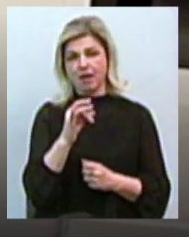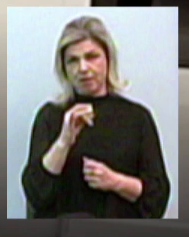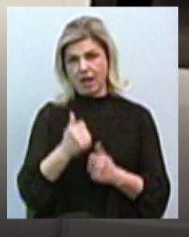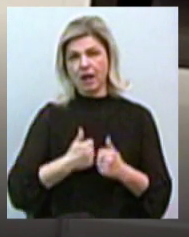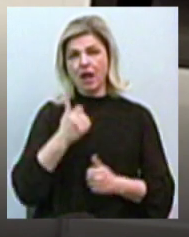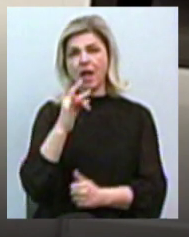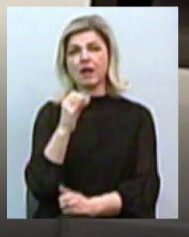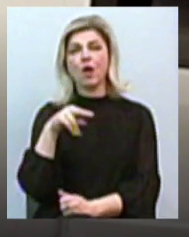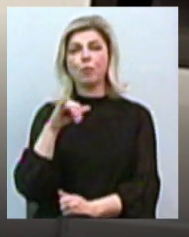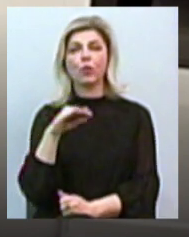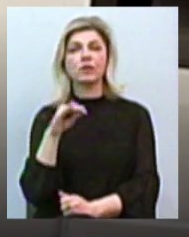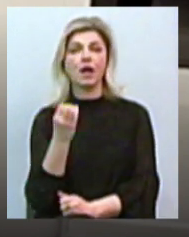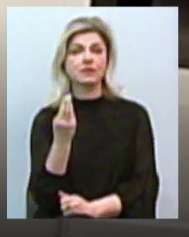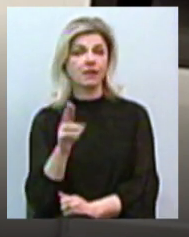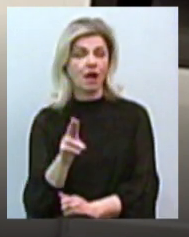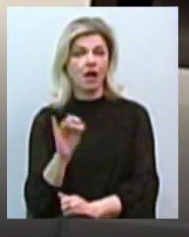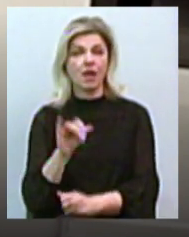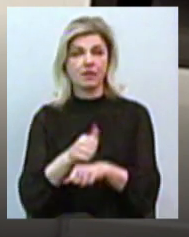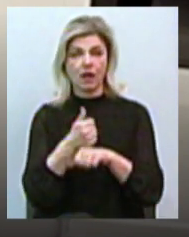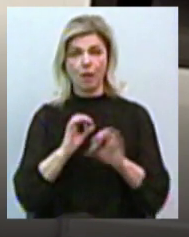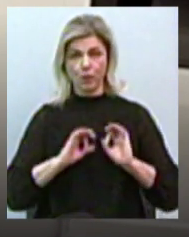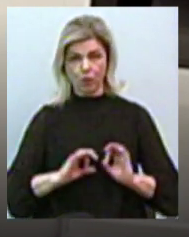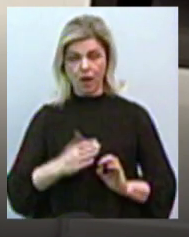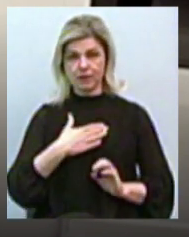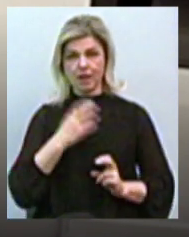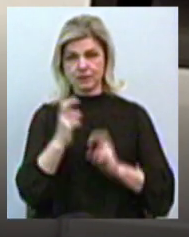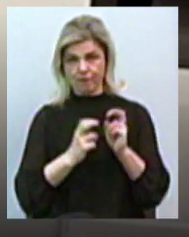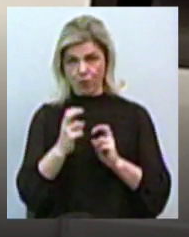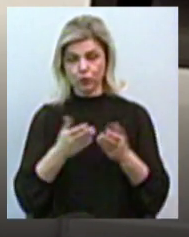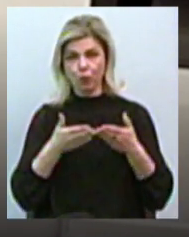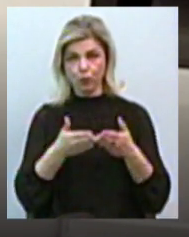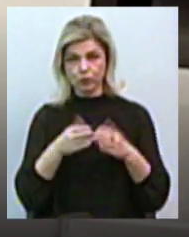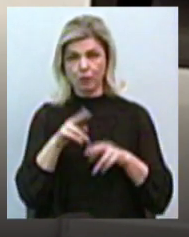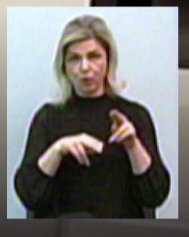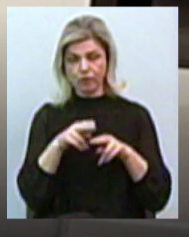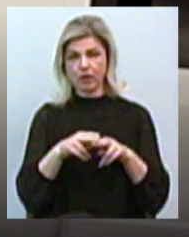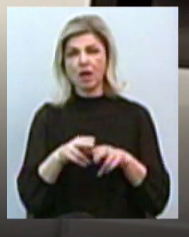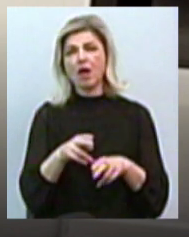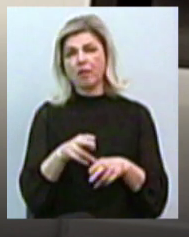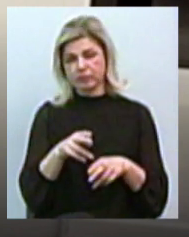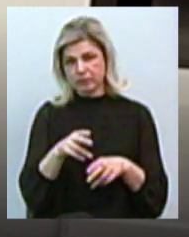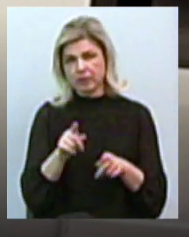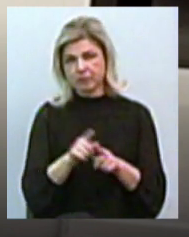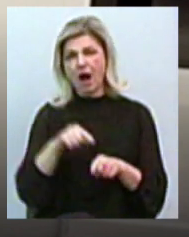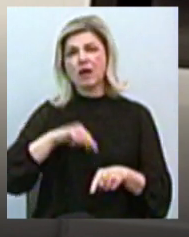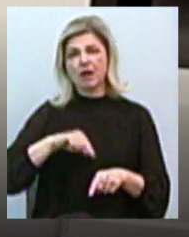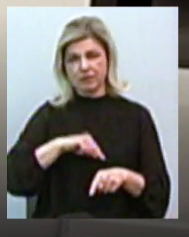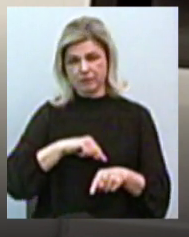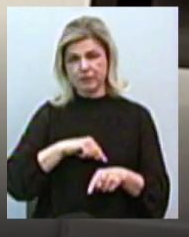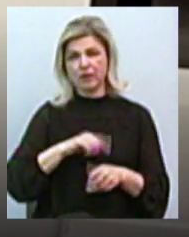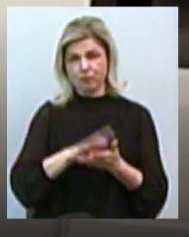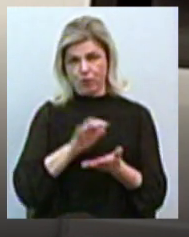Генеральна прокуратура нашому Миколаївському заводу, судно-будівний завод, обнулила репутацію. Цілий рік.